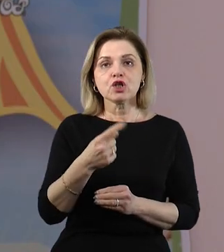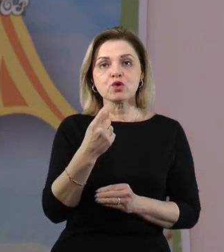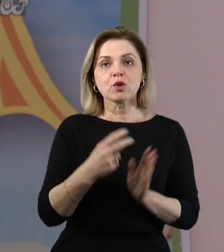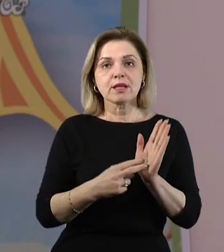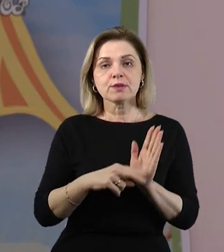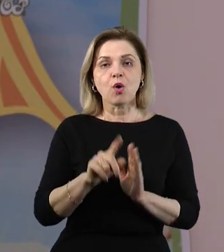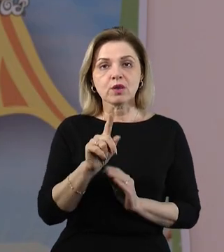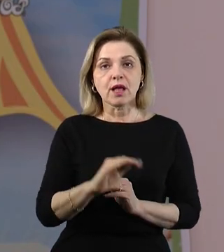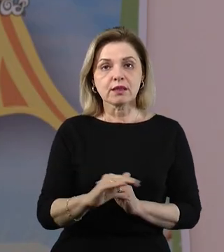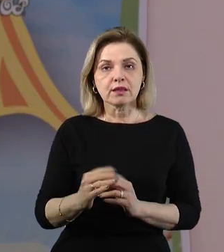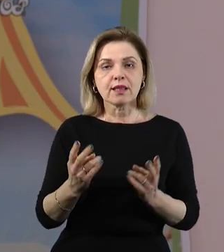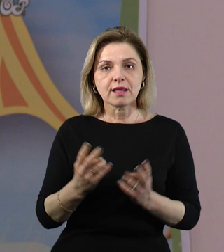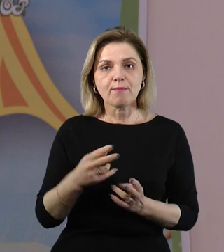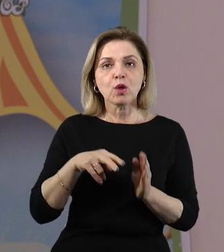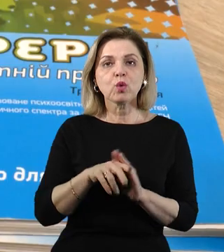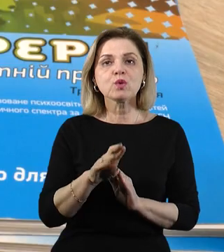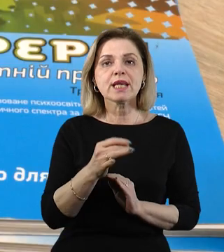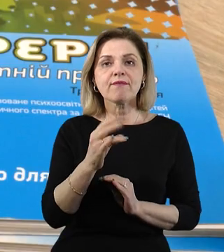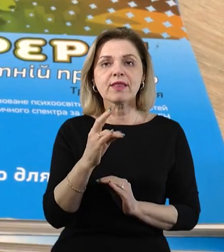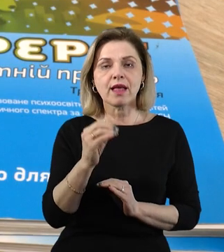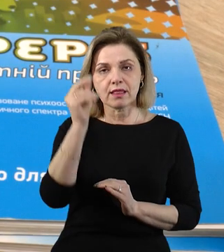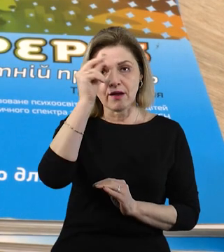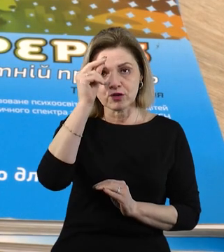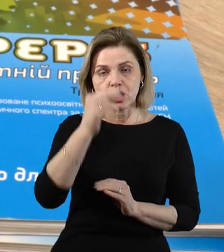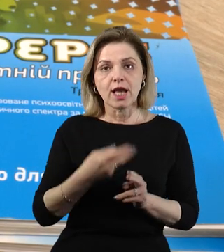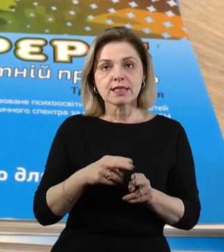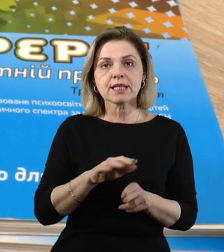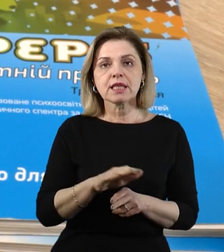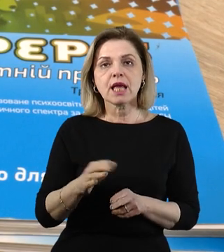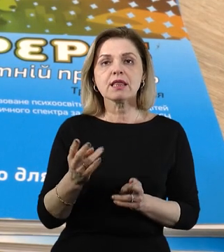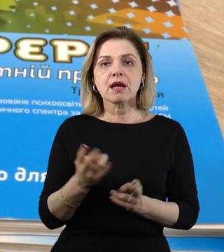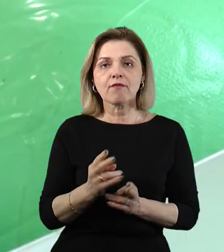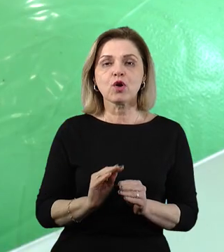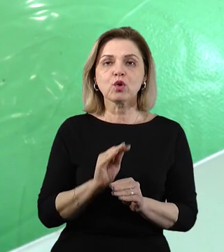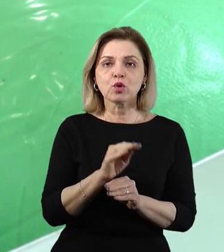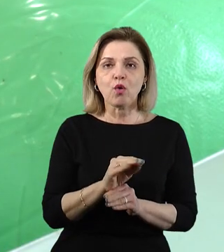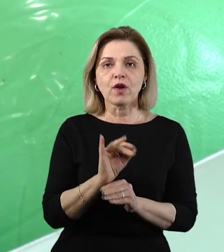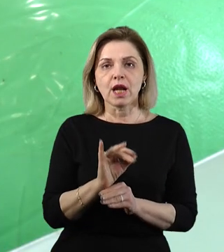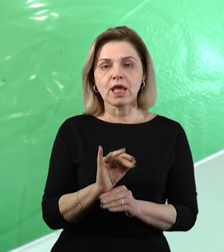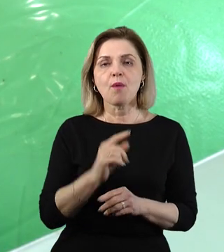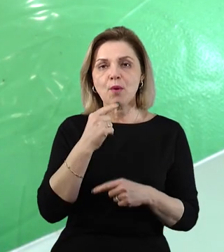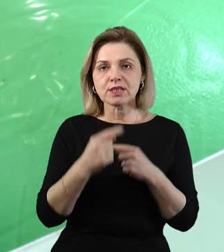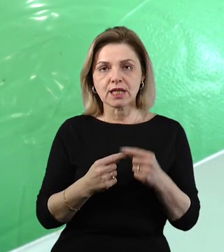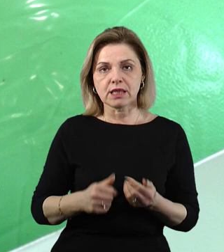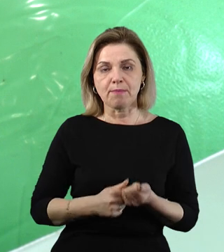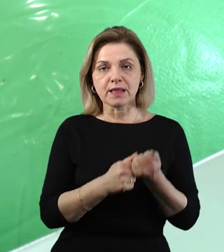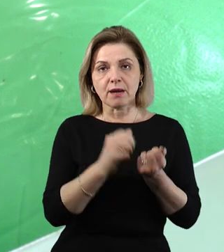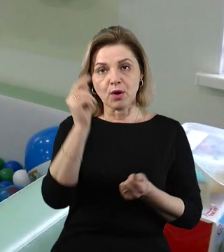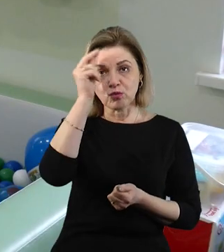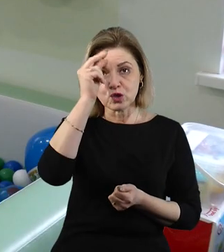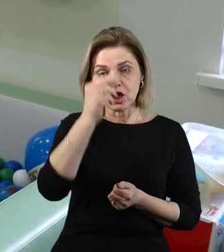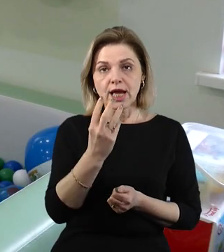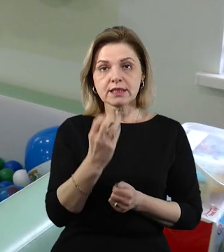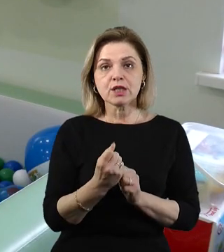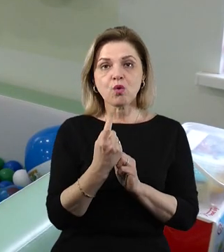дитина потребує інклюзивного навчання. Це діти, які потребують додаткової чи постійної підтримки в освітньому процесі. Із них